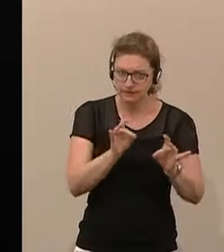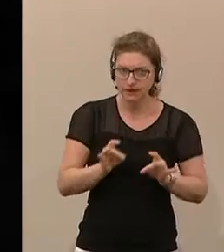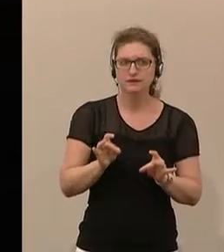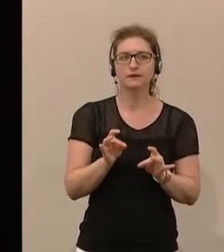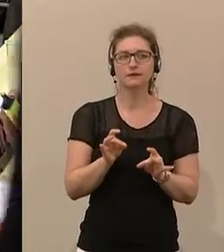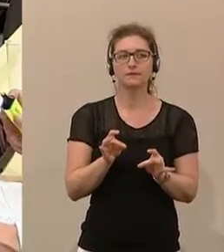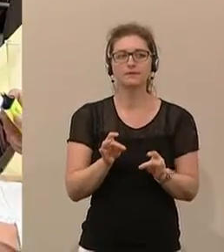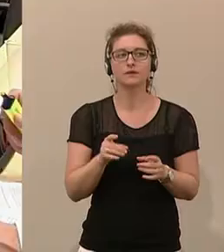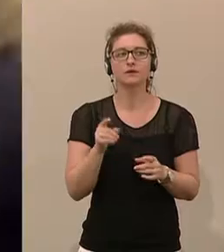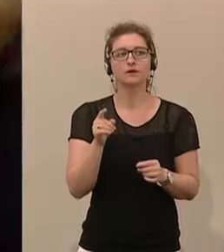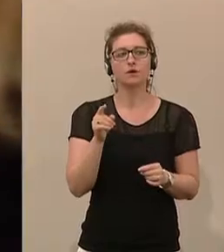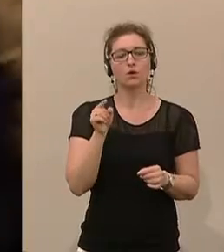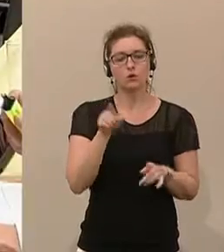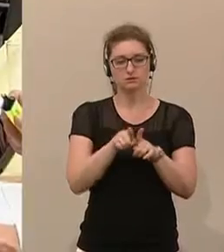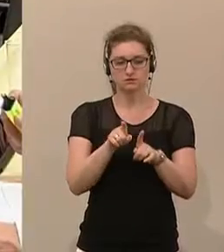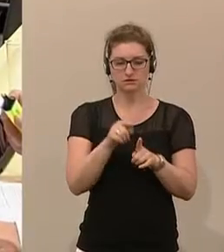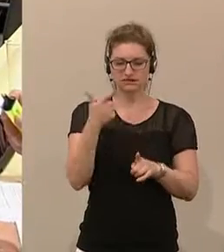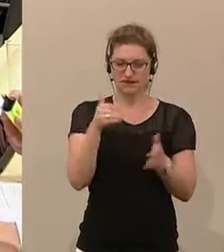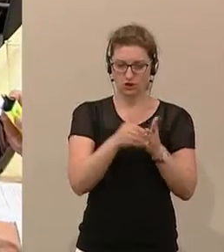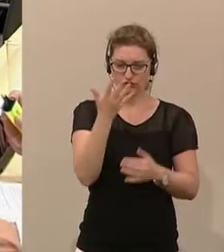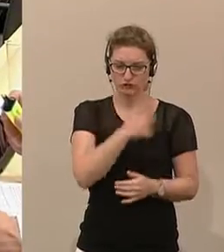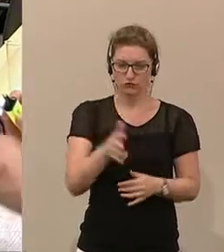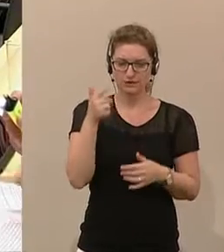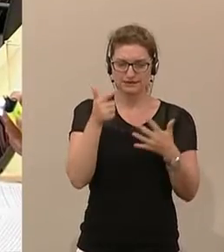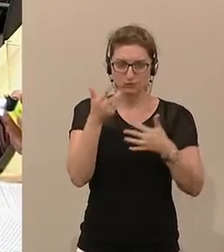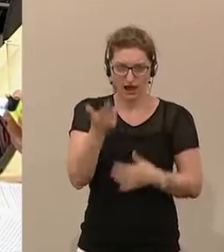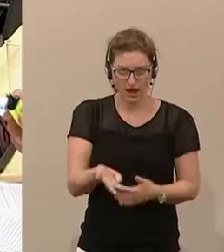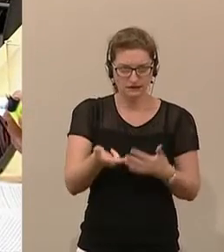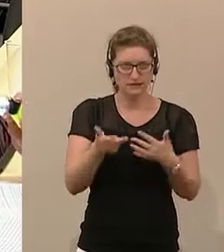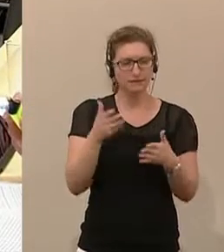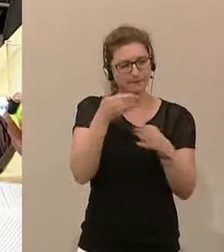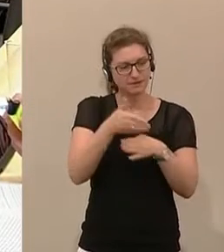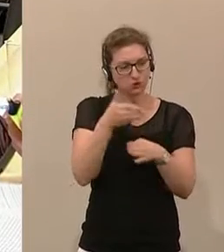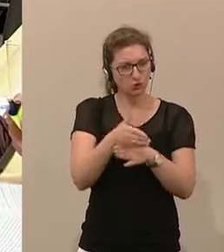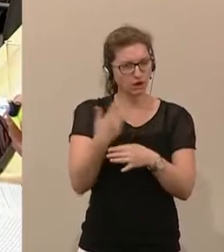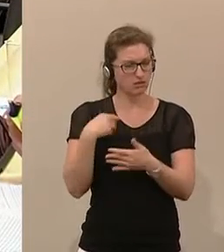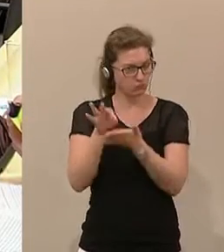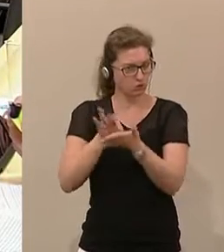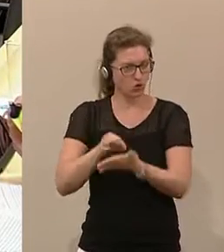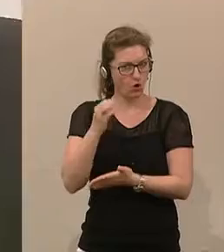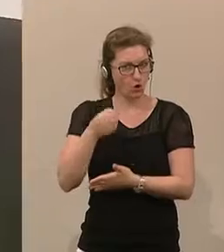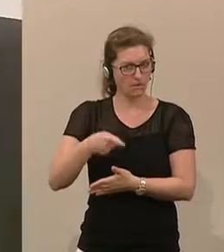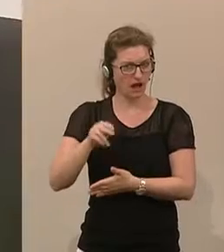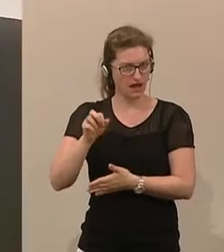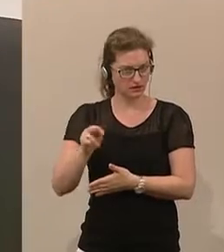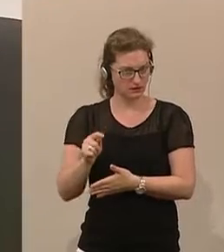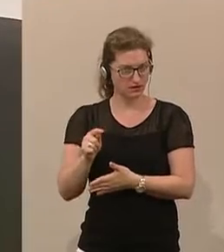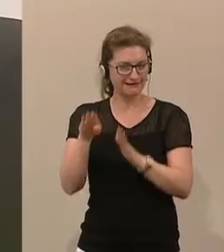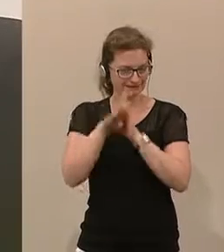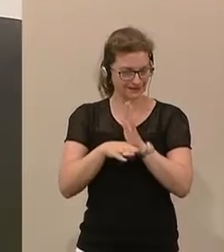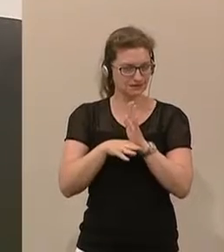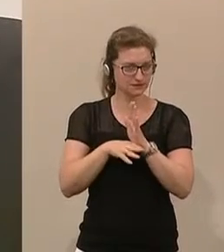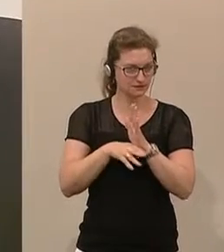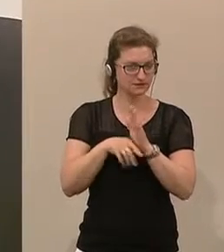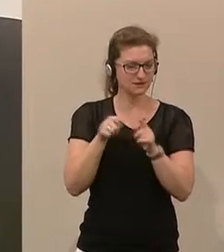und auf 2.587 Besuche nach dem OBCAD-Protokoll, nach dem österreichischen OBCAD-Gesetz,